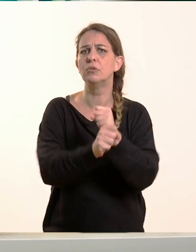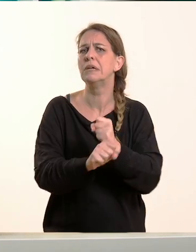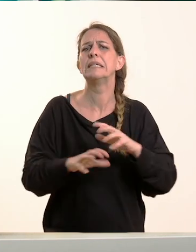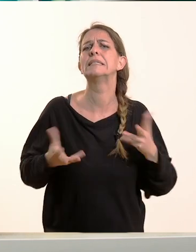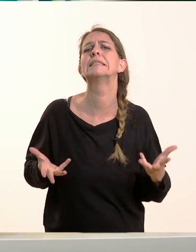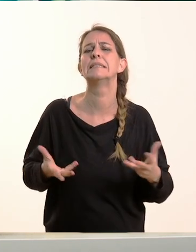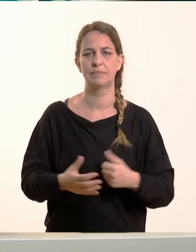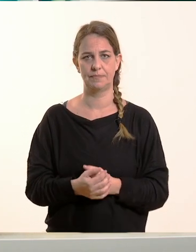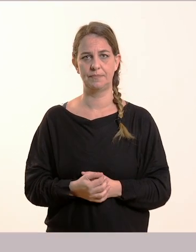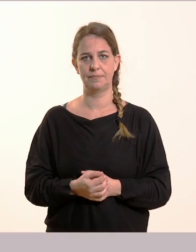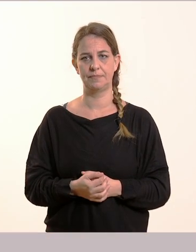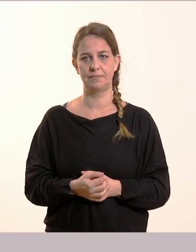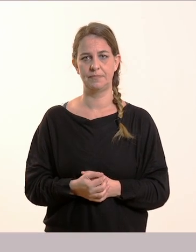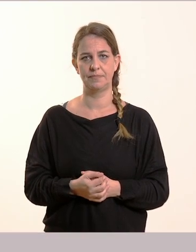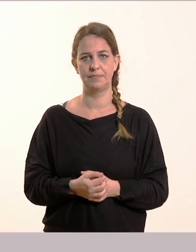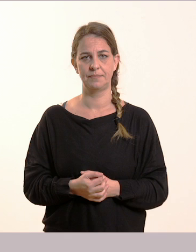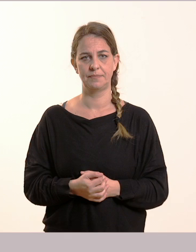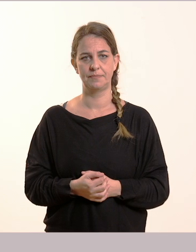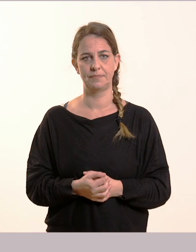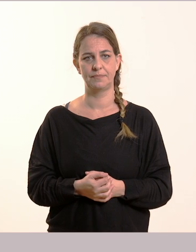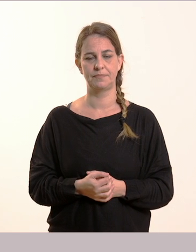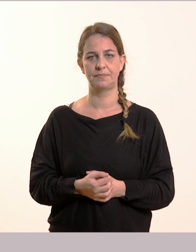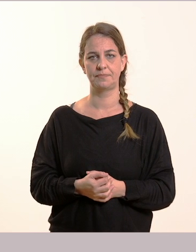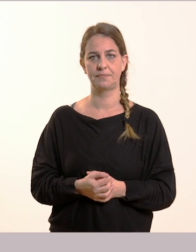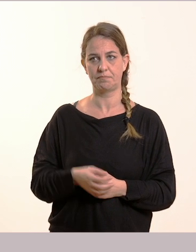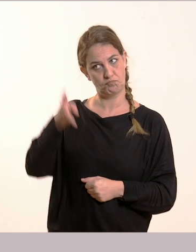Για να τις δούμε. Θα σας έχω όλες αναλυτικά.